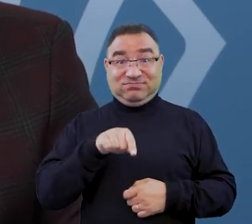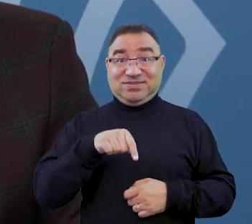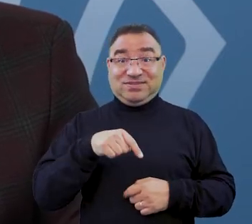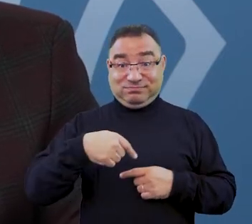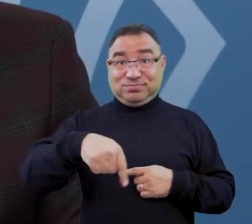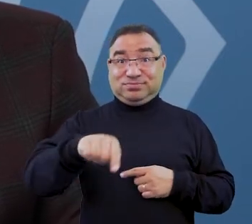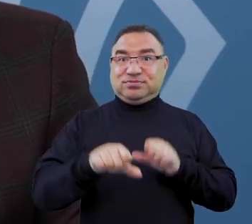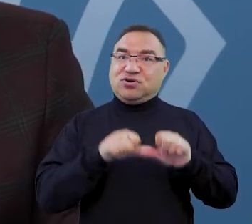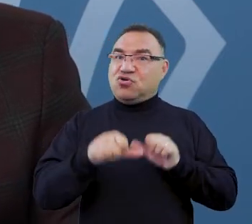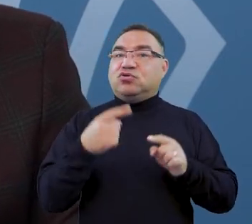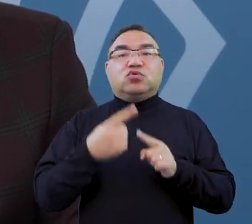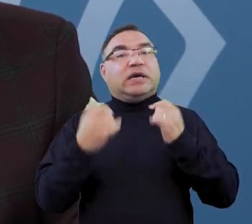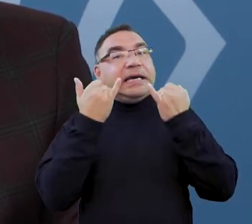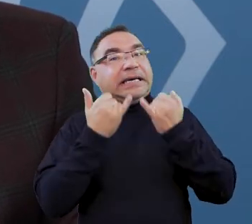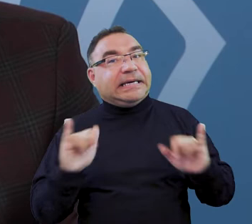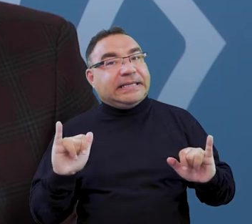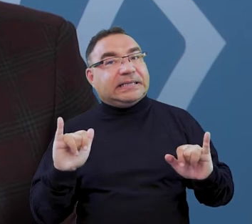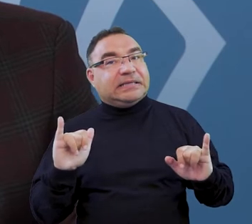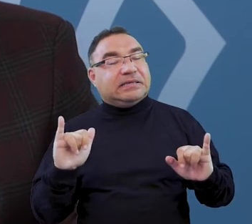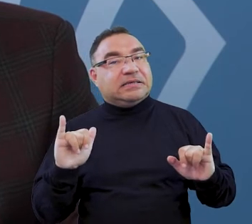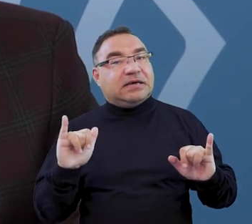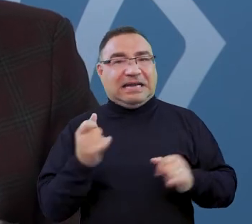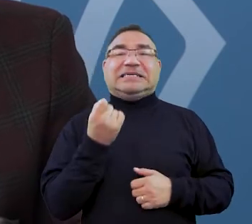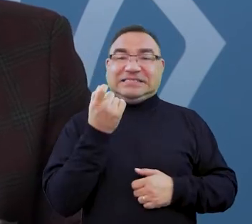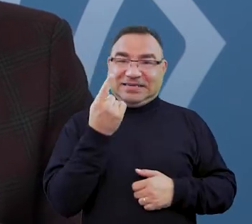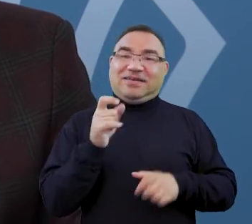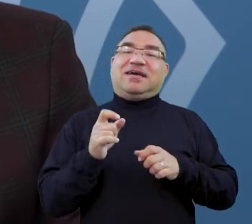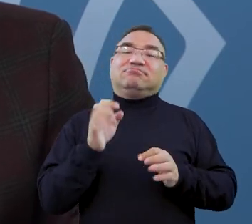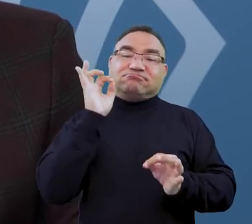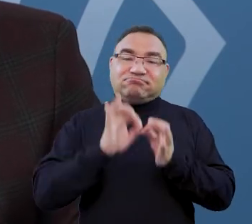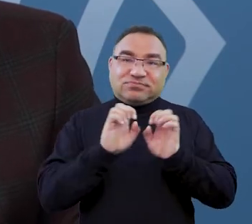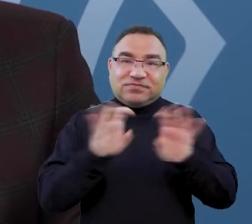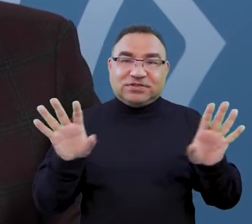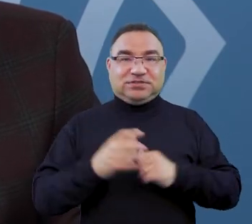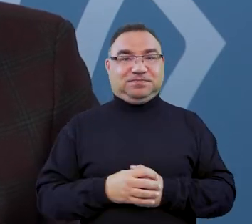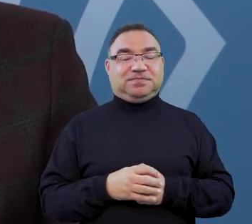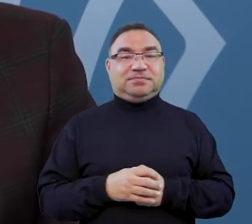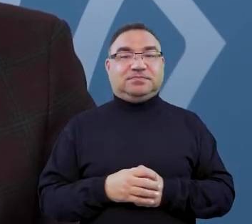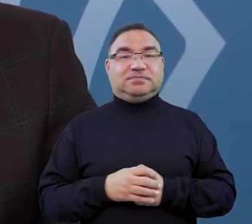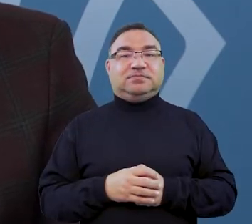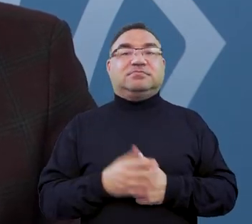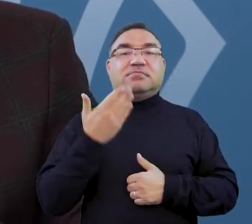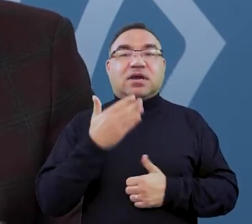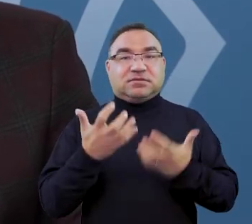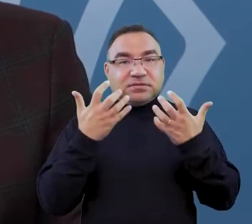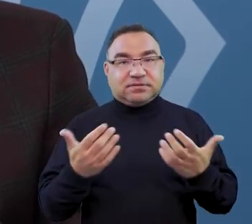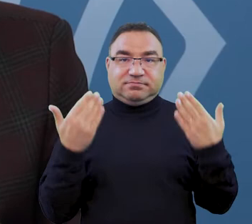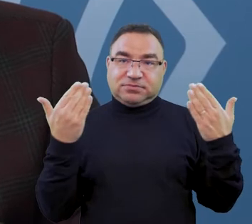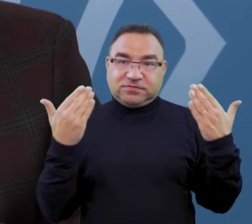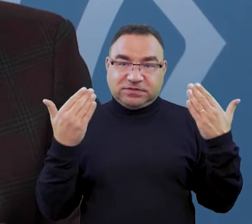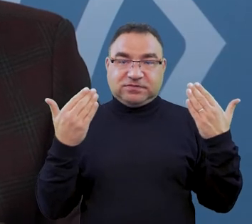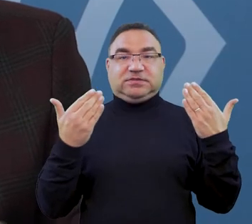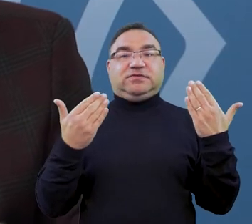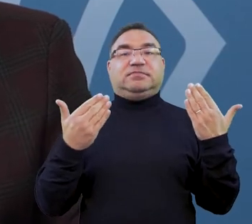ten najbliższy rok akademicki będzie trochę inny niż zawsze, ale o tym za chwilę będziemy szczegółowo rozmawiać. W pierwszej kolejności chciałbym bardzo